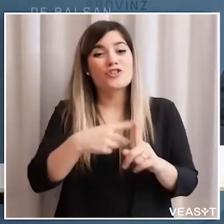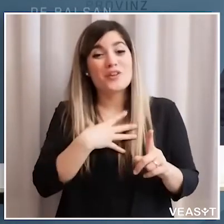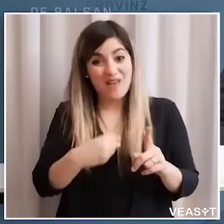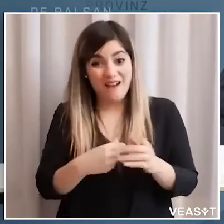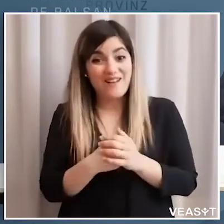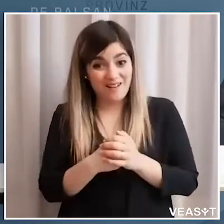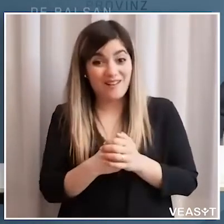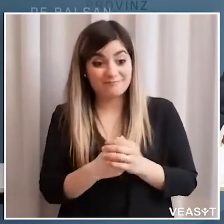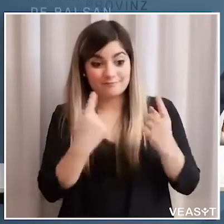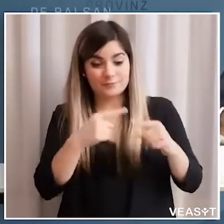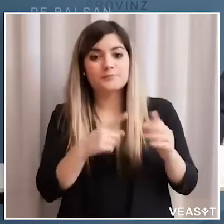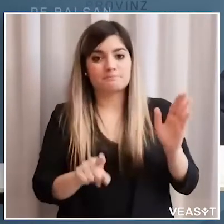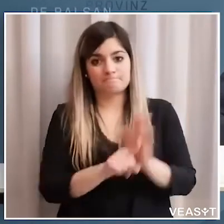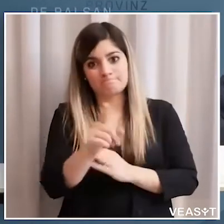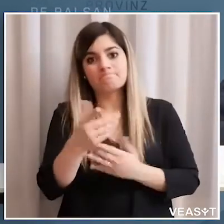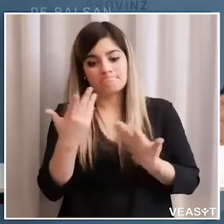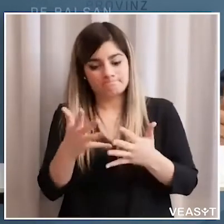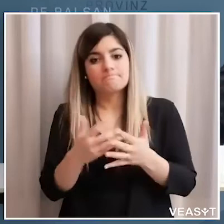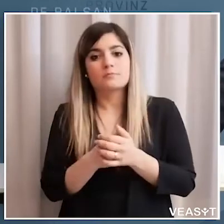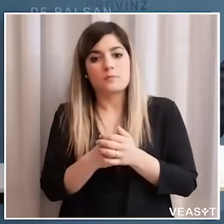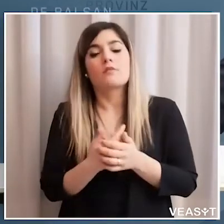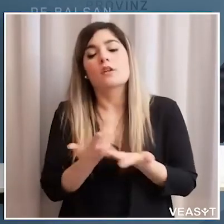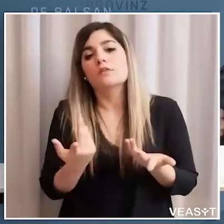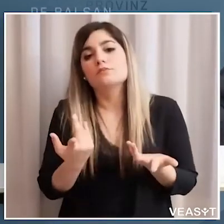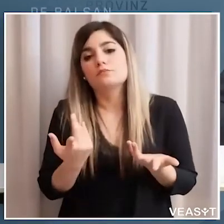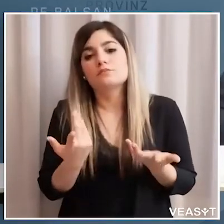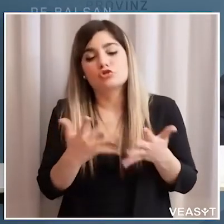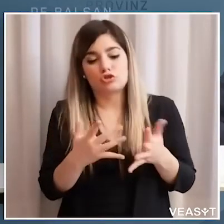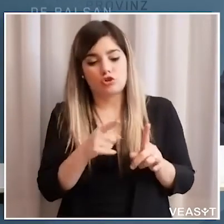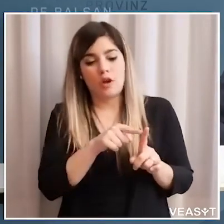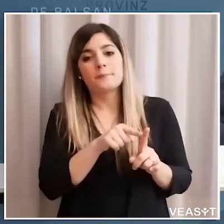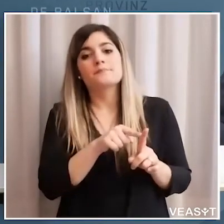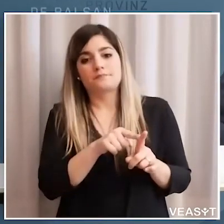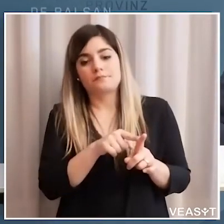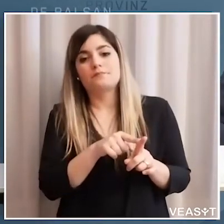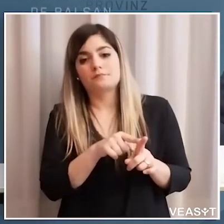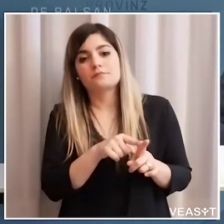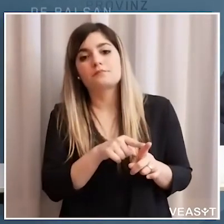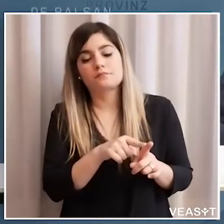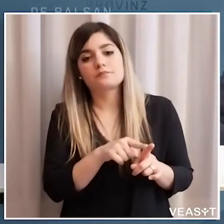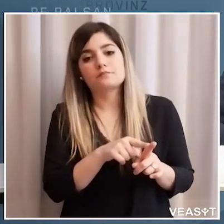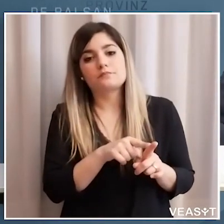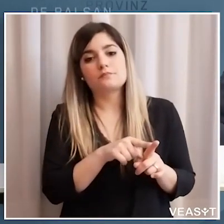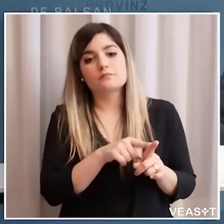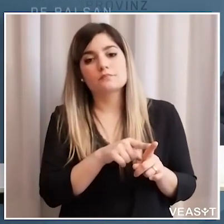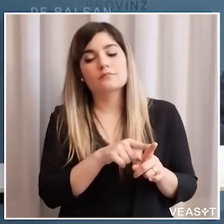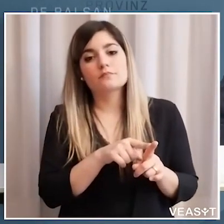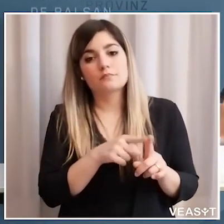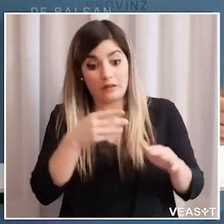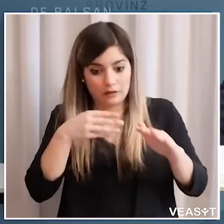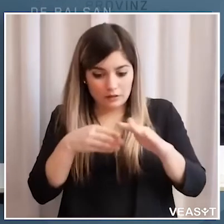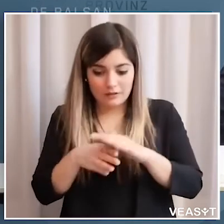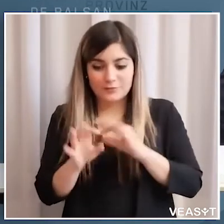Croce Bianca per esempio che ha dato un determinato esito che adesso già ha anche avuto poi ovviamente un